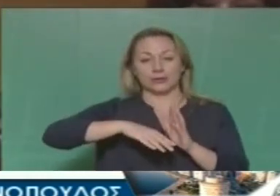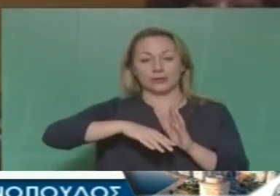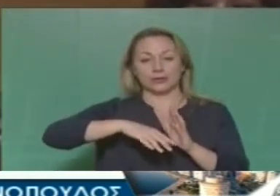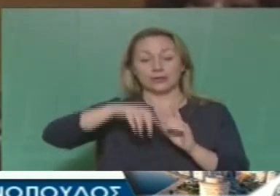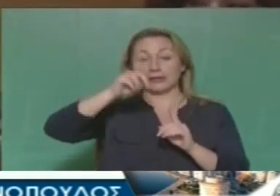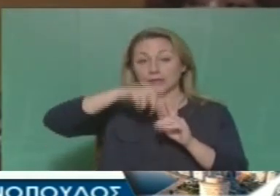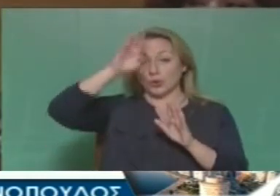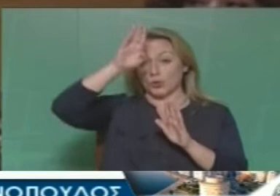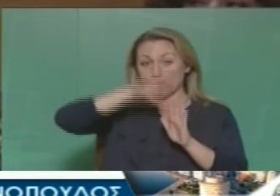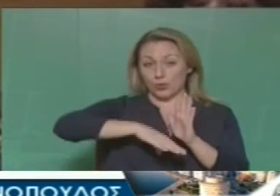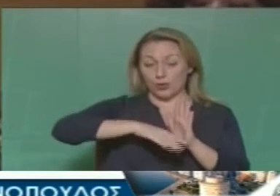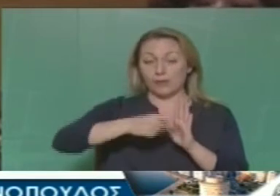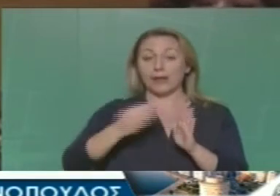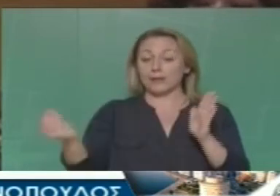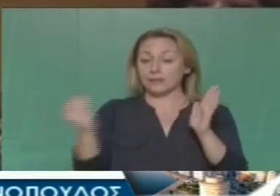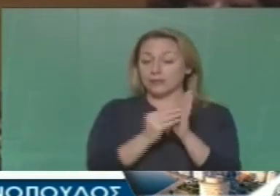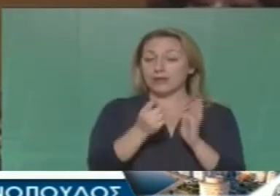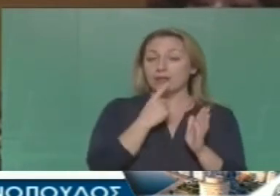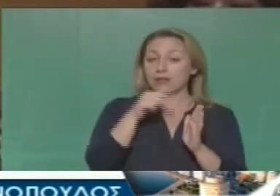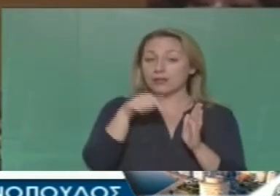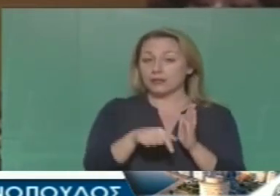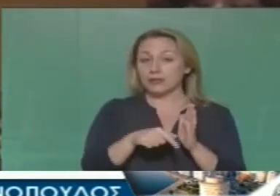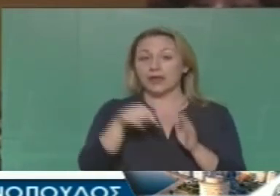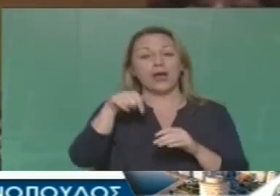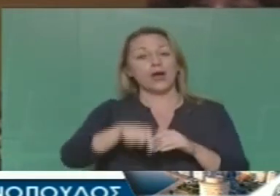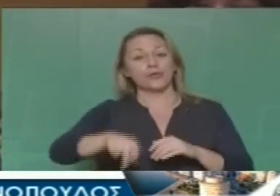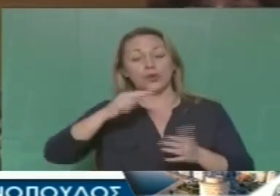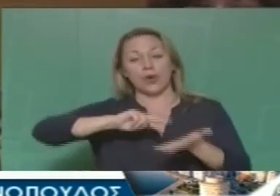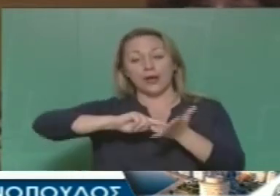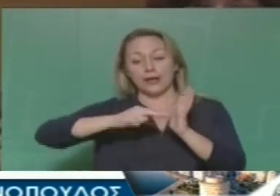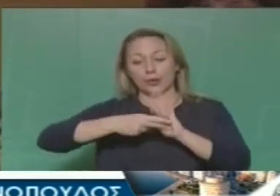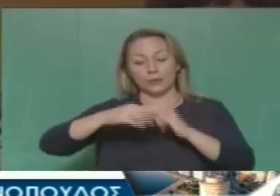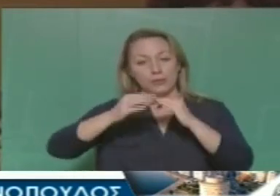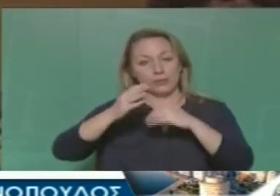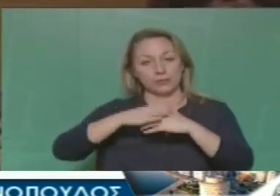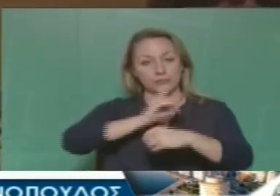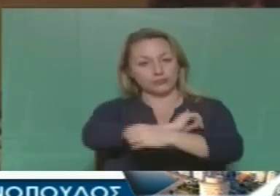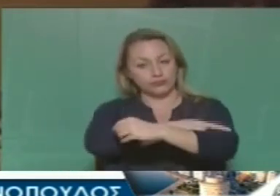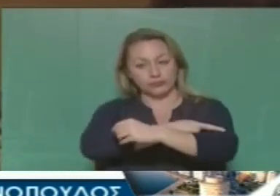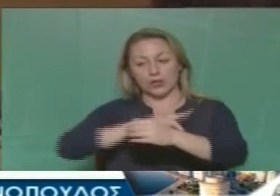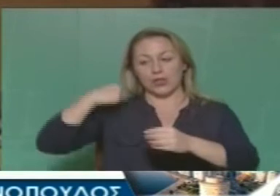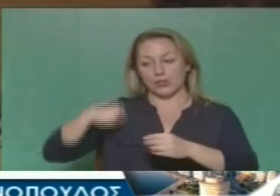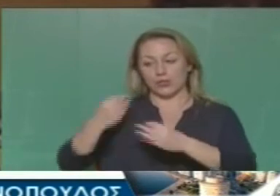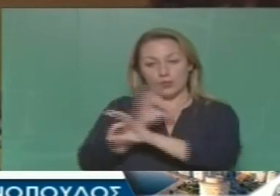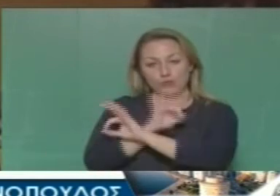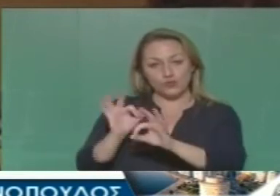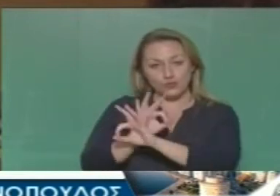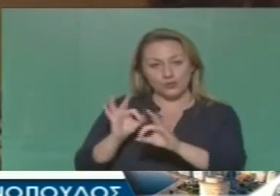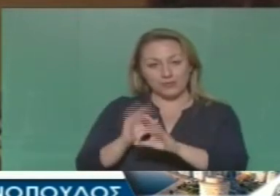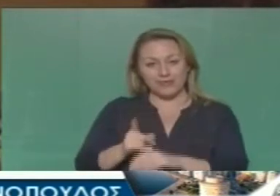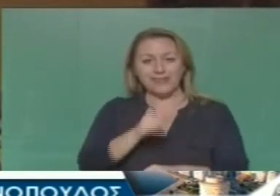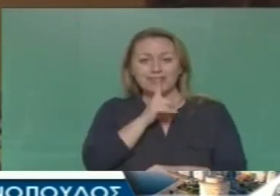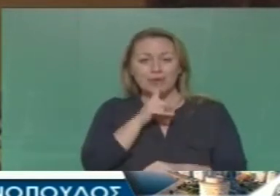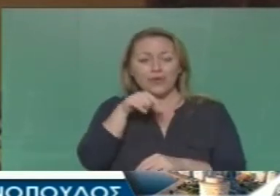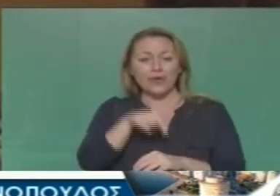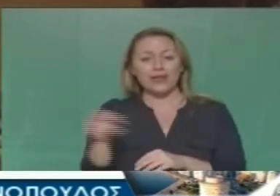ότι δηλαδή κινούμαστε μέσα στα πλαίσια των δυνατοτήτων των οικονομικών του Δήμου κάτι που επαναλαμβάνει ακριβώς την ίδια